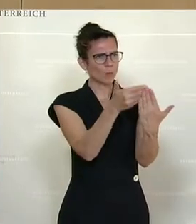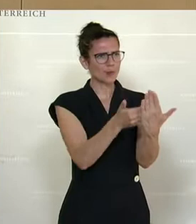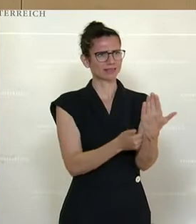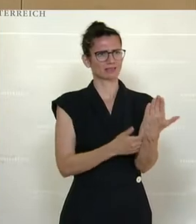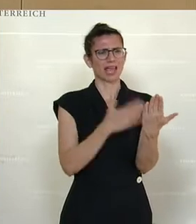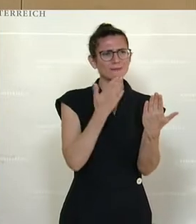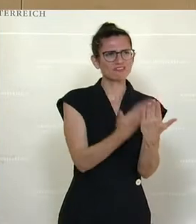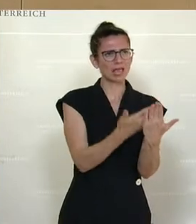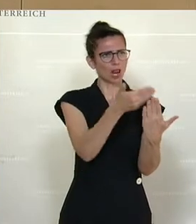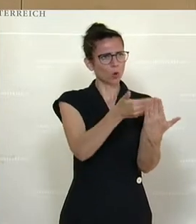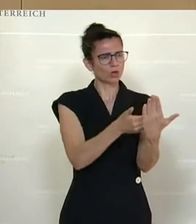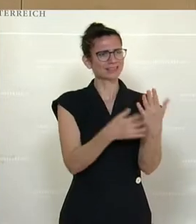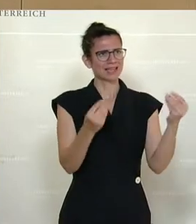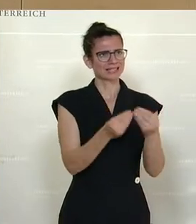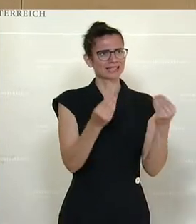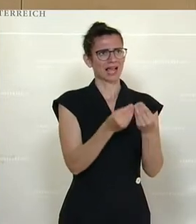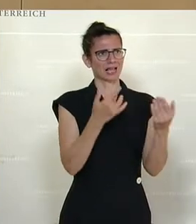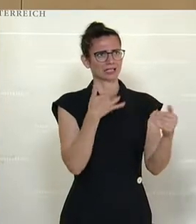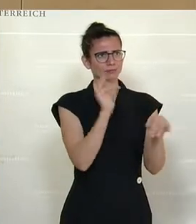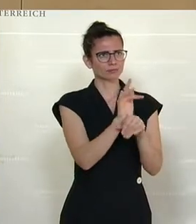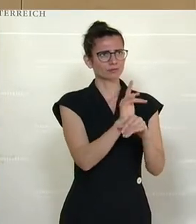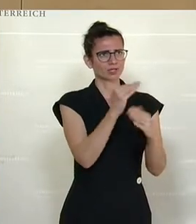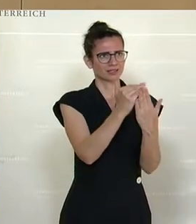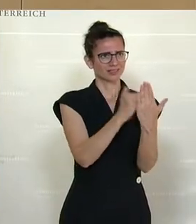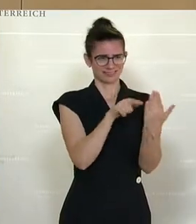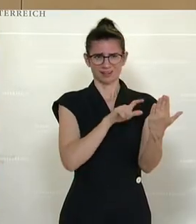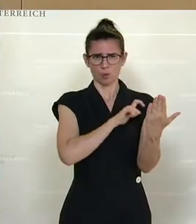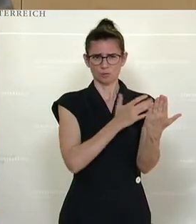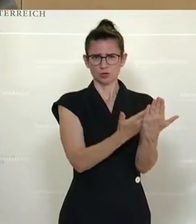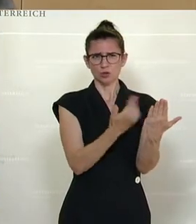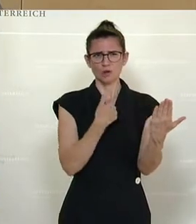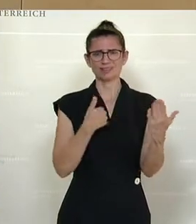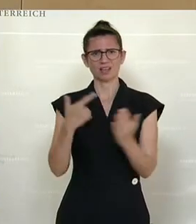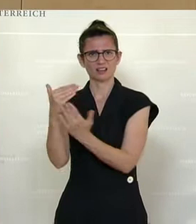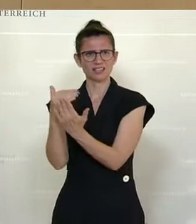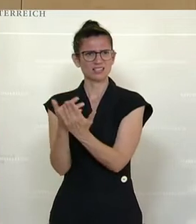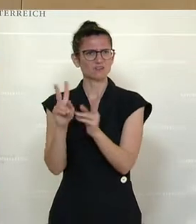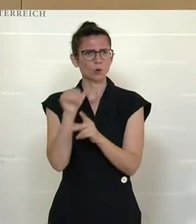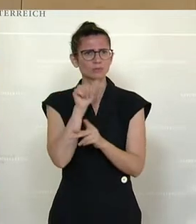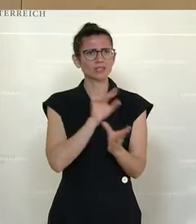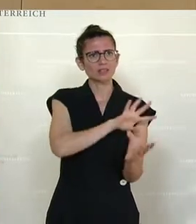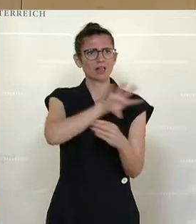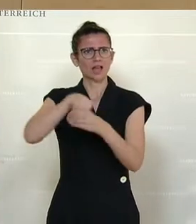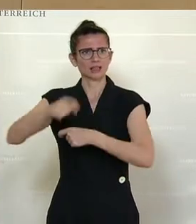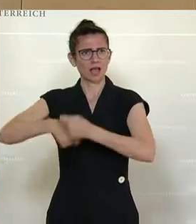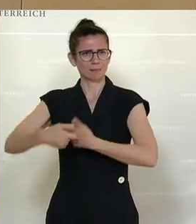diese durchaus sachlichen Einwände der Servicekommission im Gesetzwerdungsprozess nicht mehr berücksichtigt.